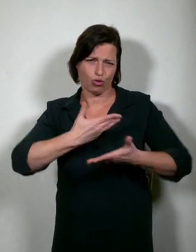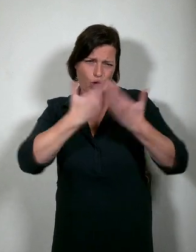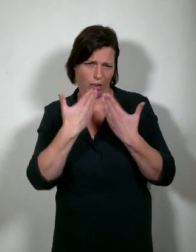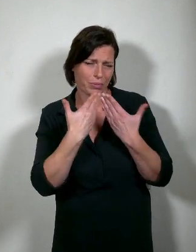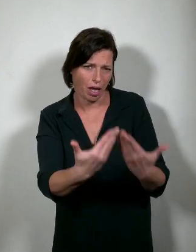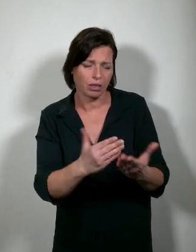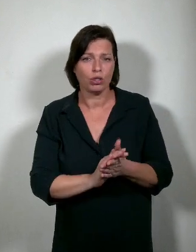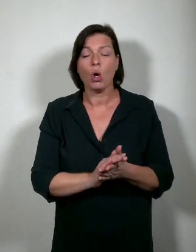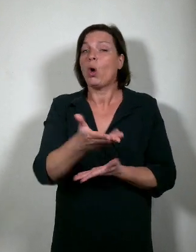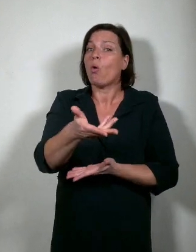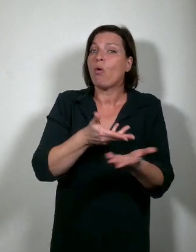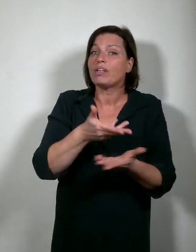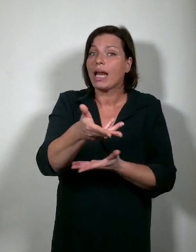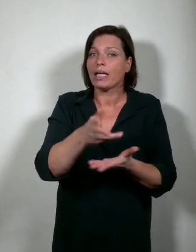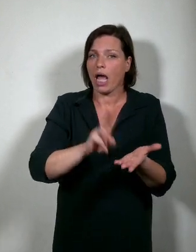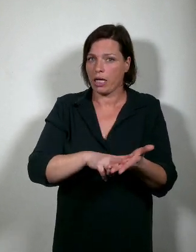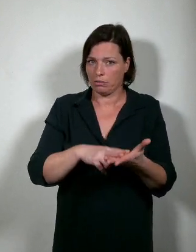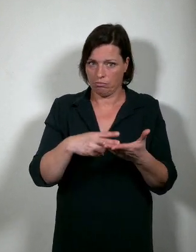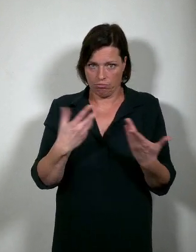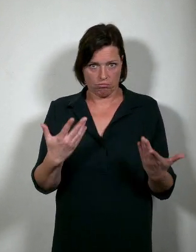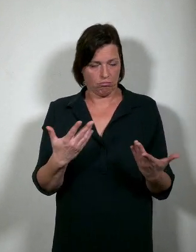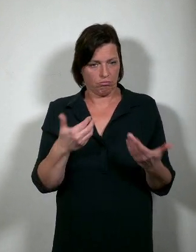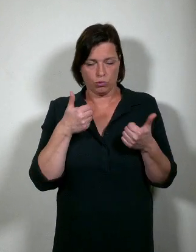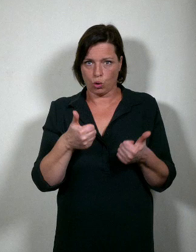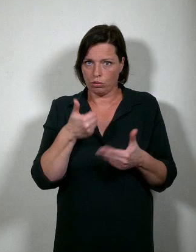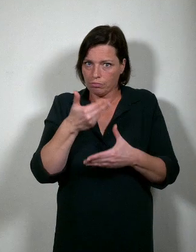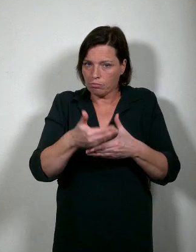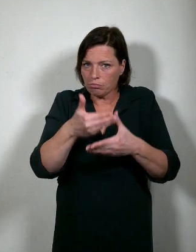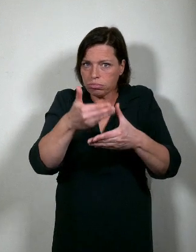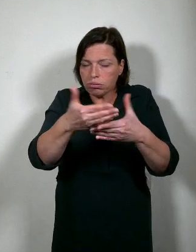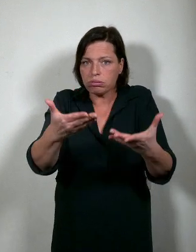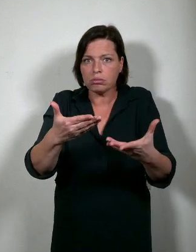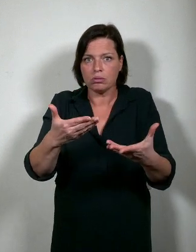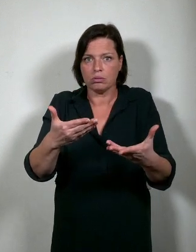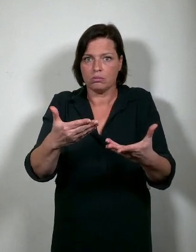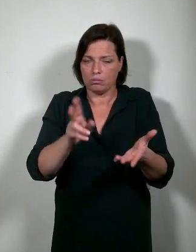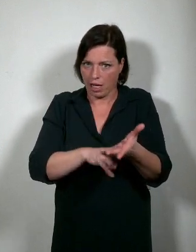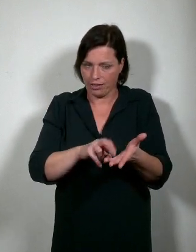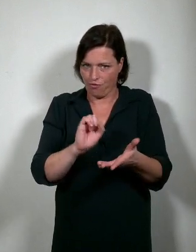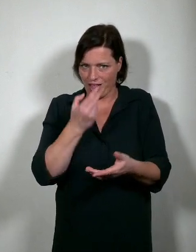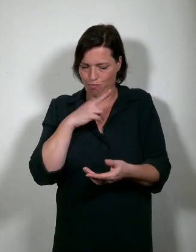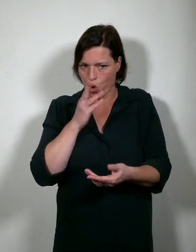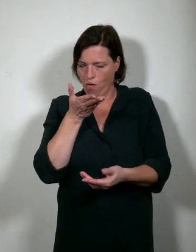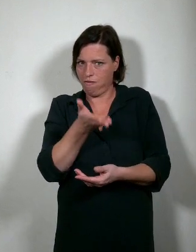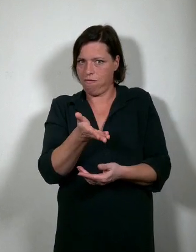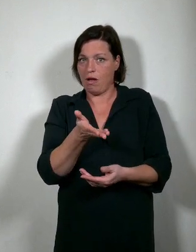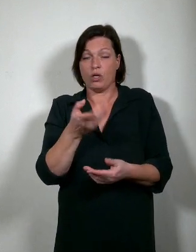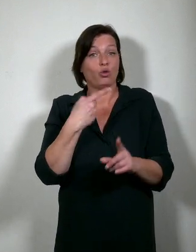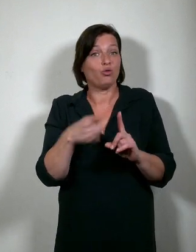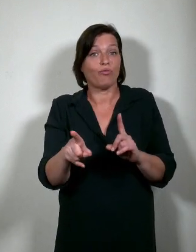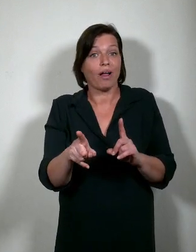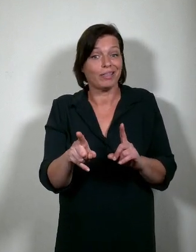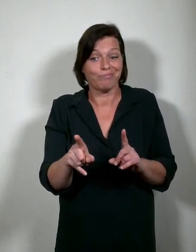Overleg dat zeer constructief en dus ook veelbelovend was. Het toeval wil dat ik